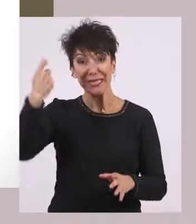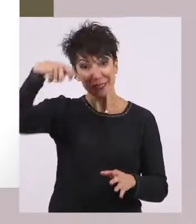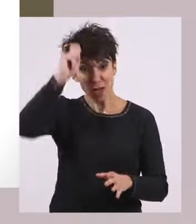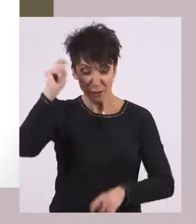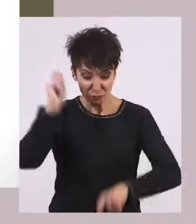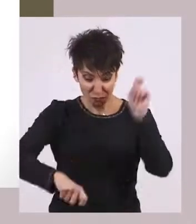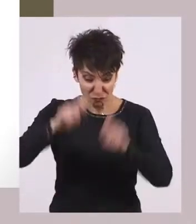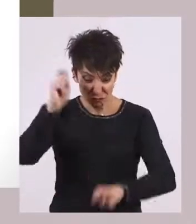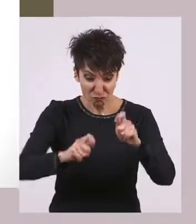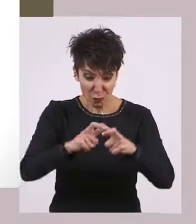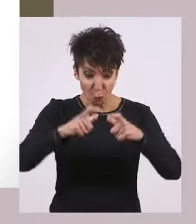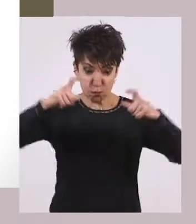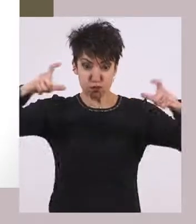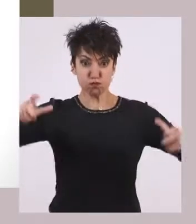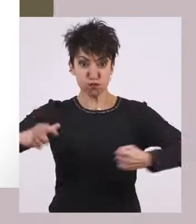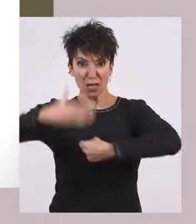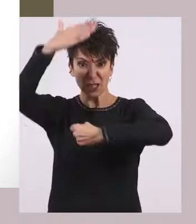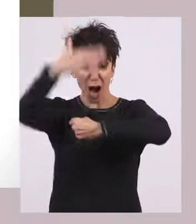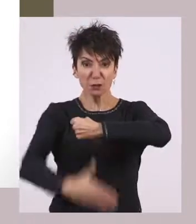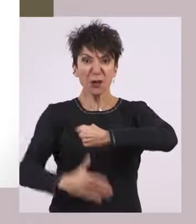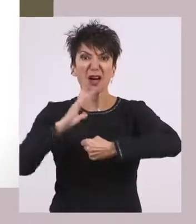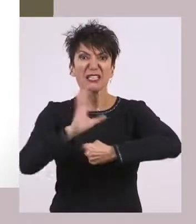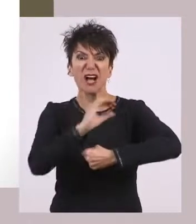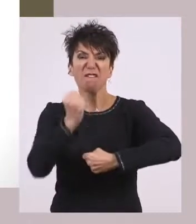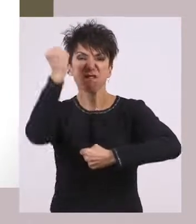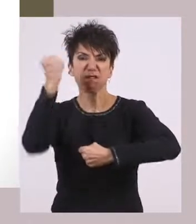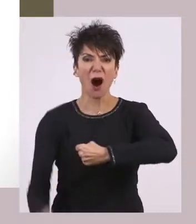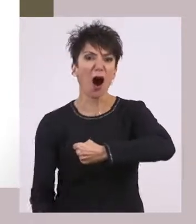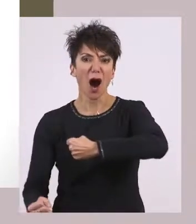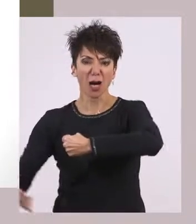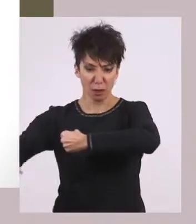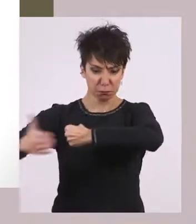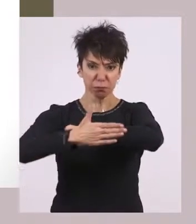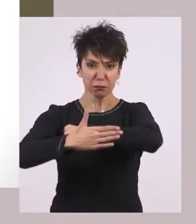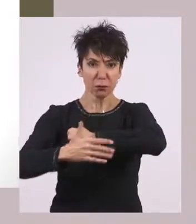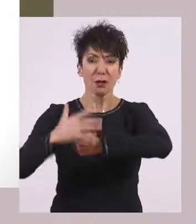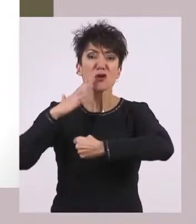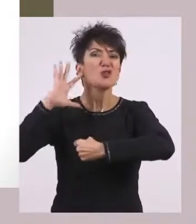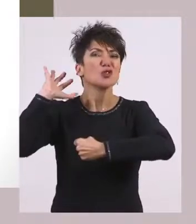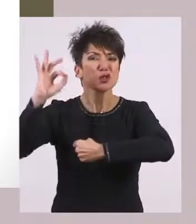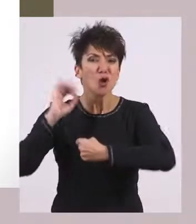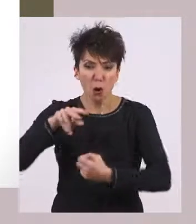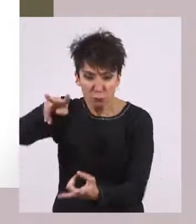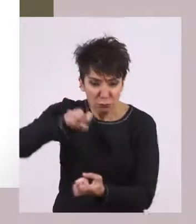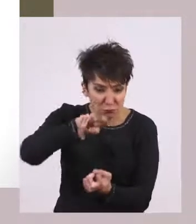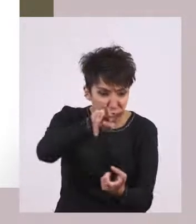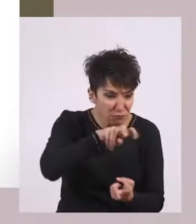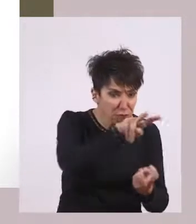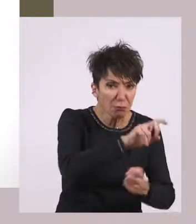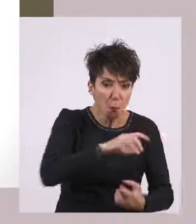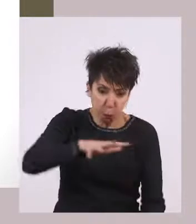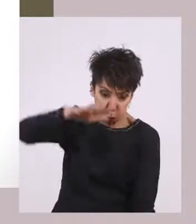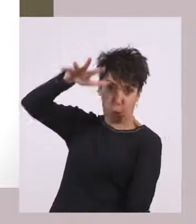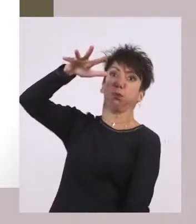να συσσωρεύσει πολλά. Ήτανε κακό για τη Σπαρτιωτική κοινωνία να ασχολείσαι με τη συσσώρευση πλούτου